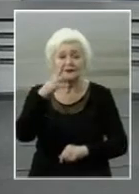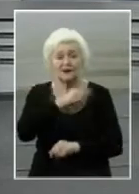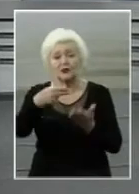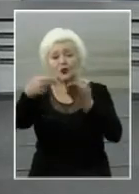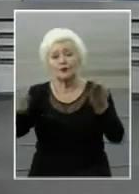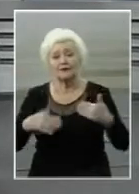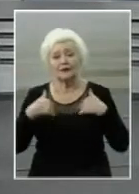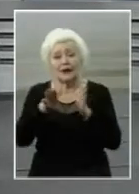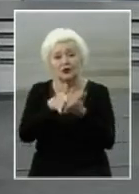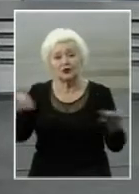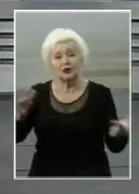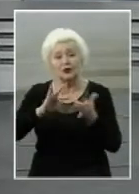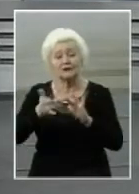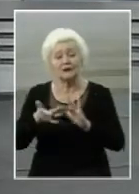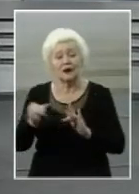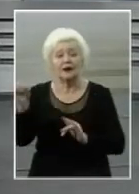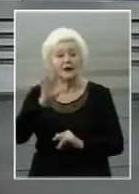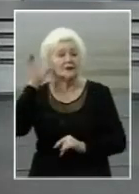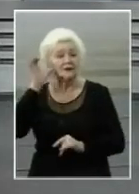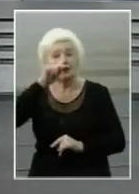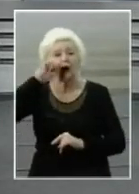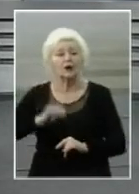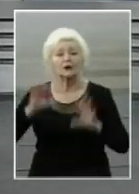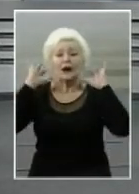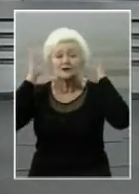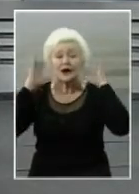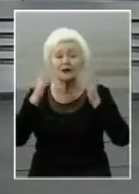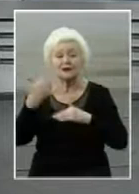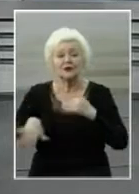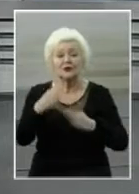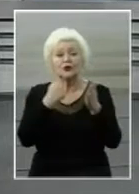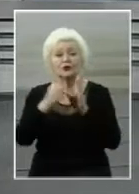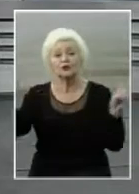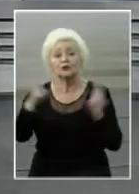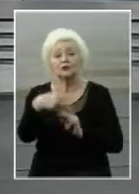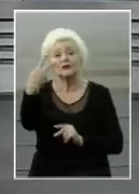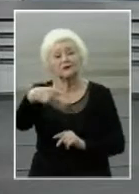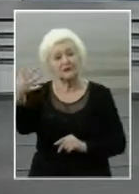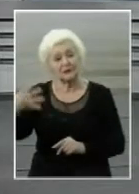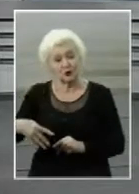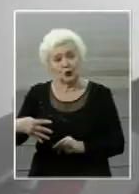Підписуйтесь на наші сторінки у соціальних мережах та слухайте Українське радіо Херсон. До зустрічі о 20.40.